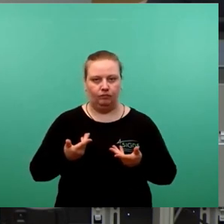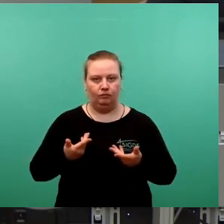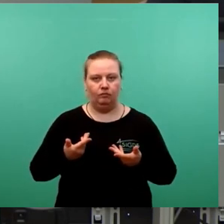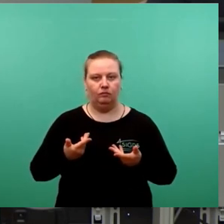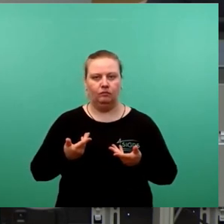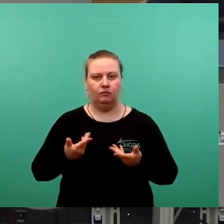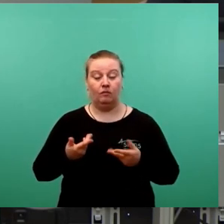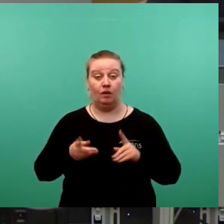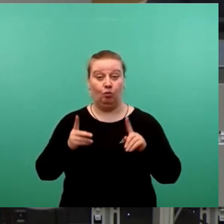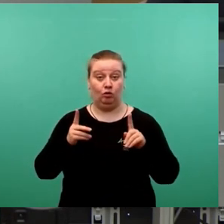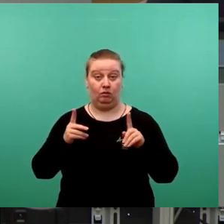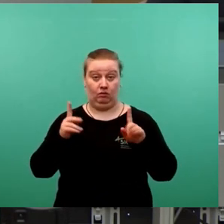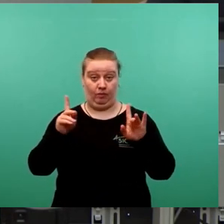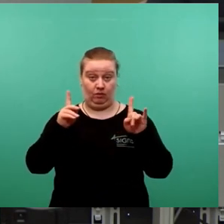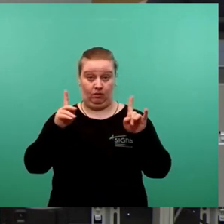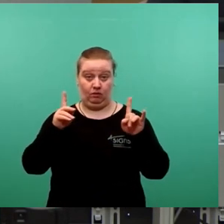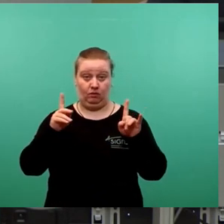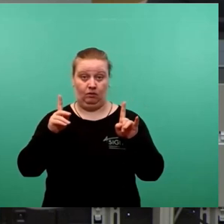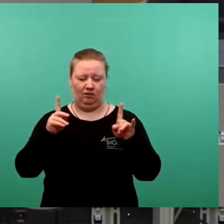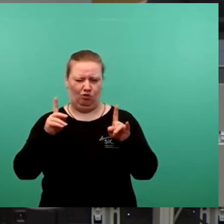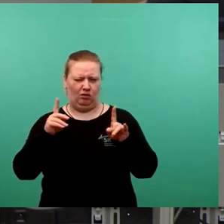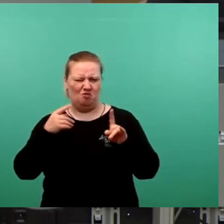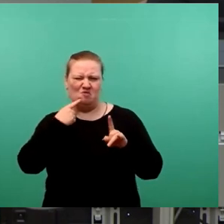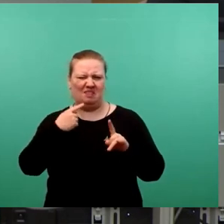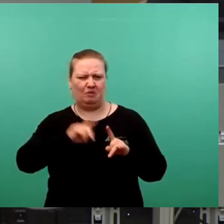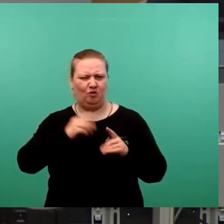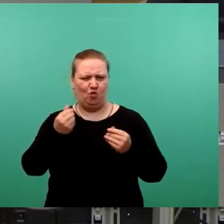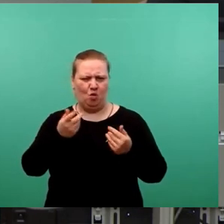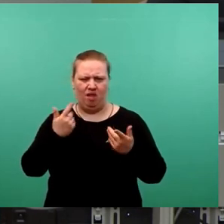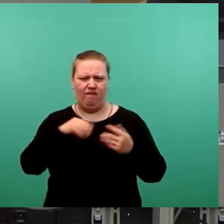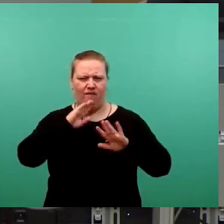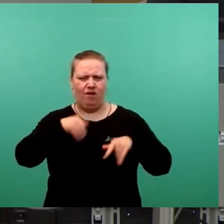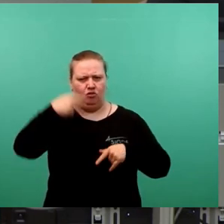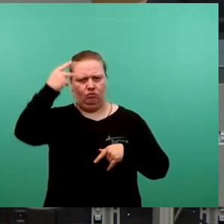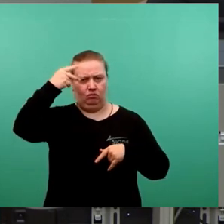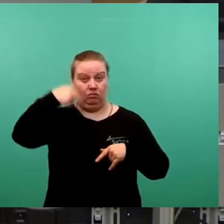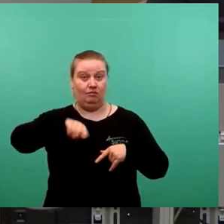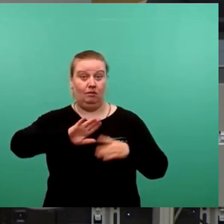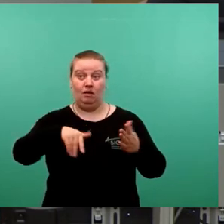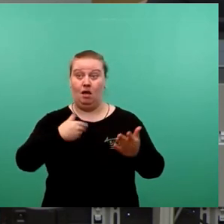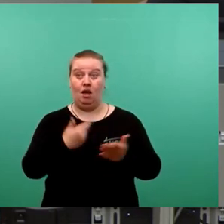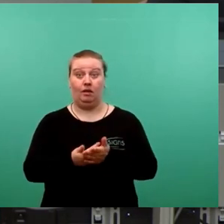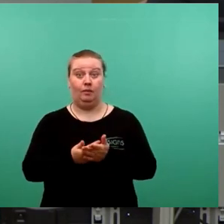Missverständnis aufräumen. Dieses Ergebnis ist kein